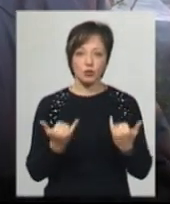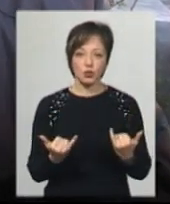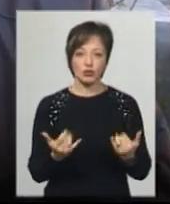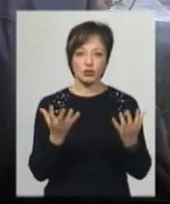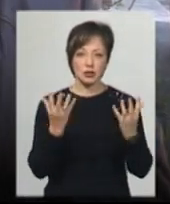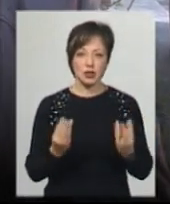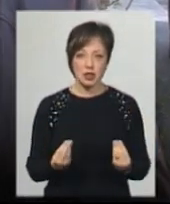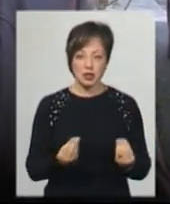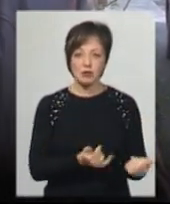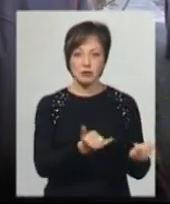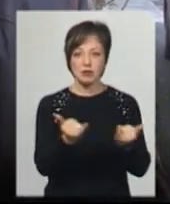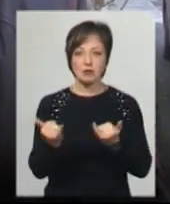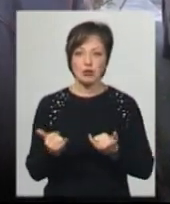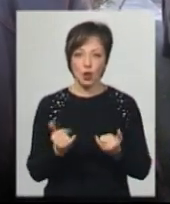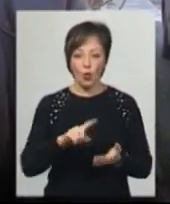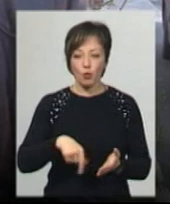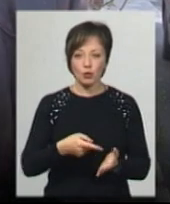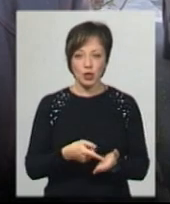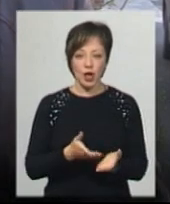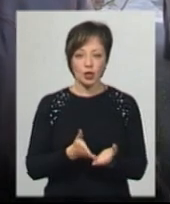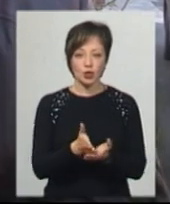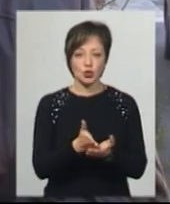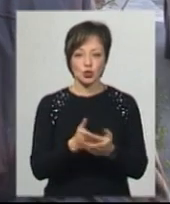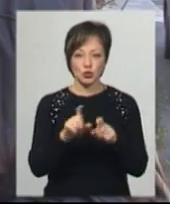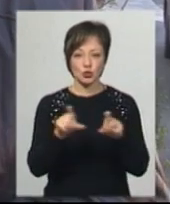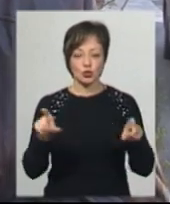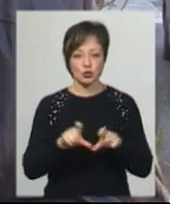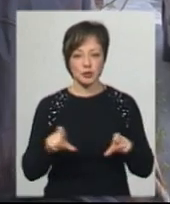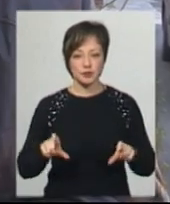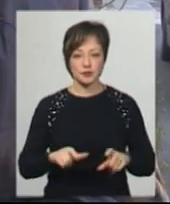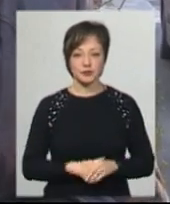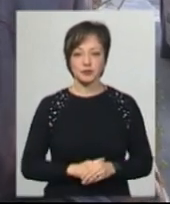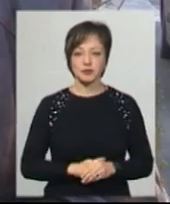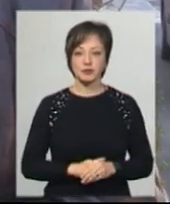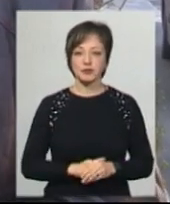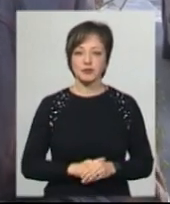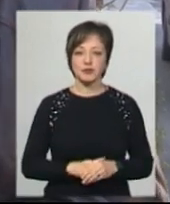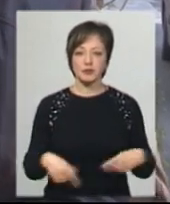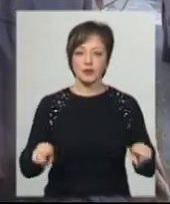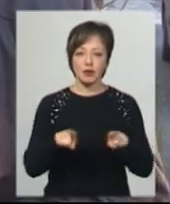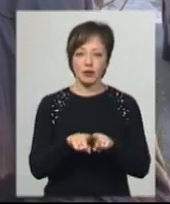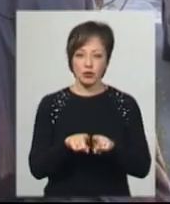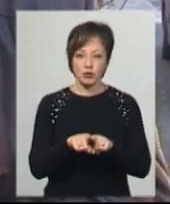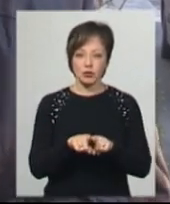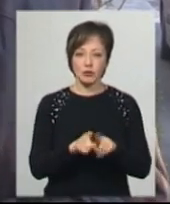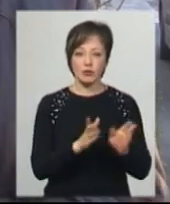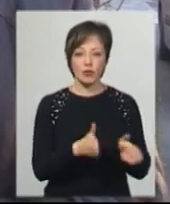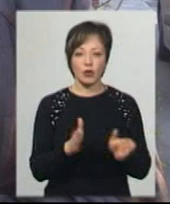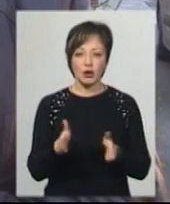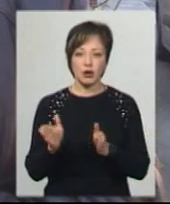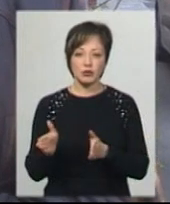забезпечені комунальні структури і також правопорядок, ну і